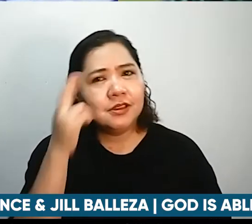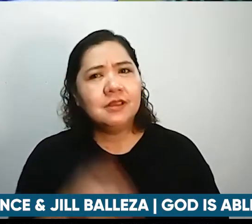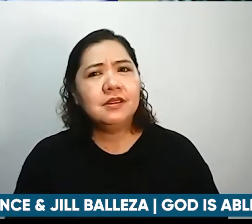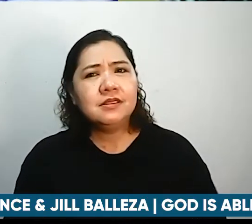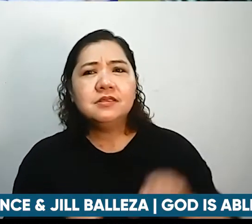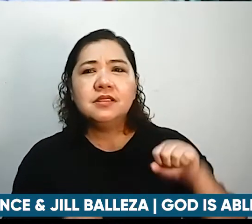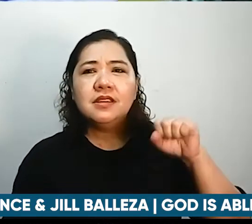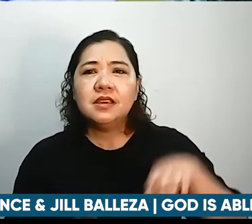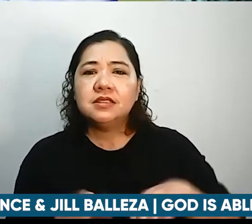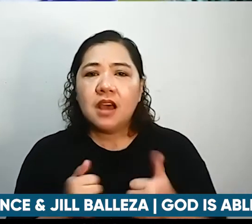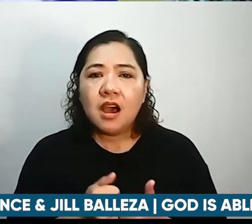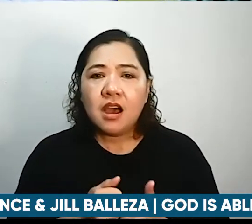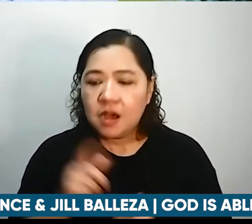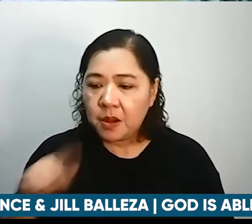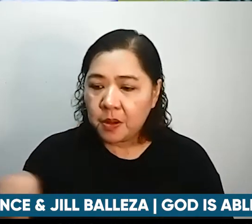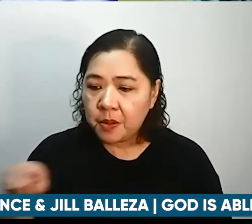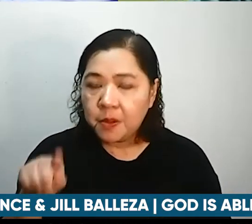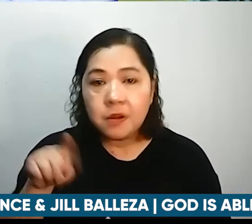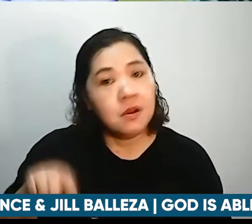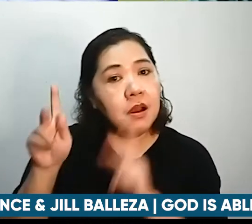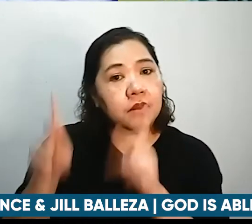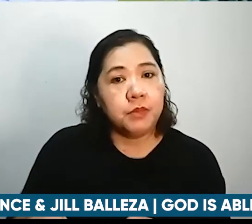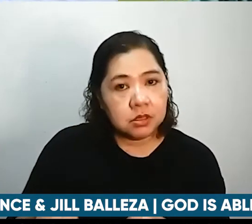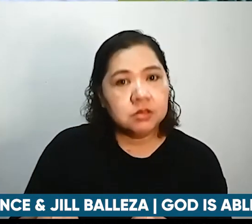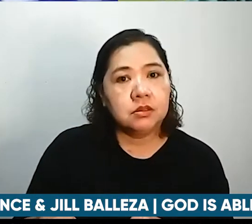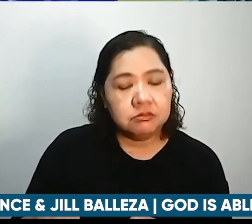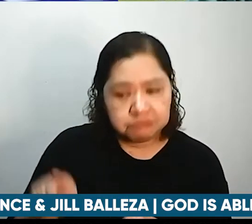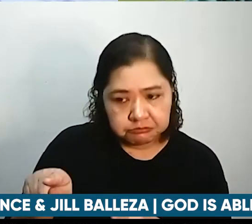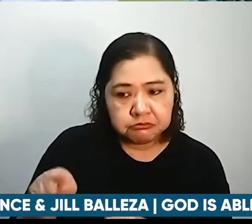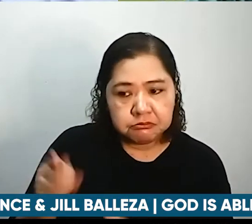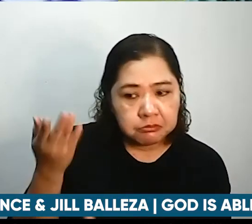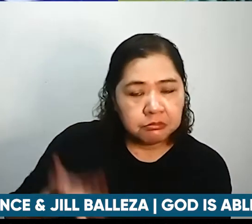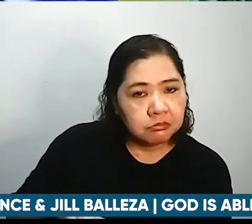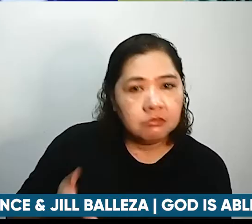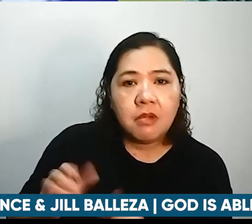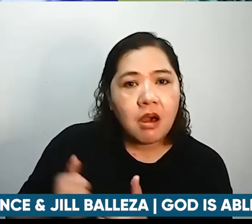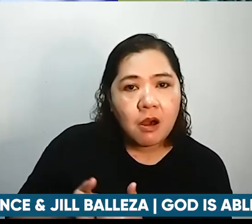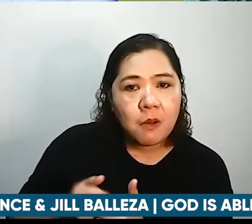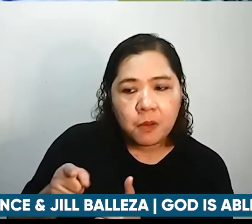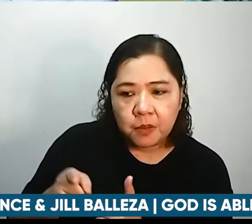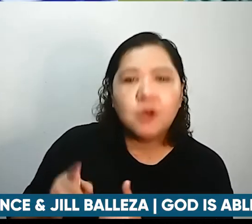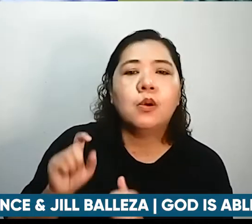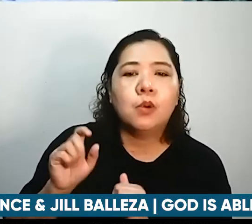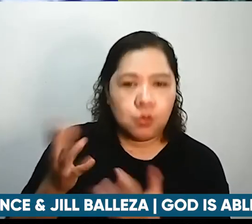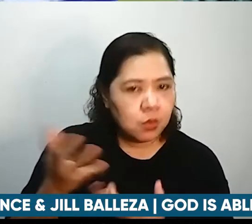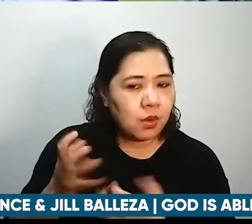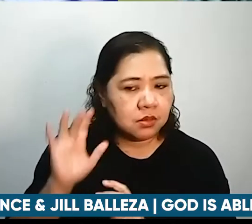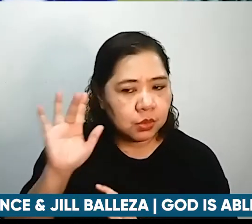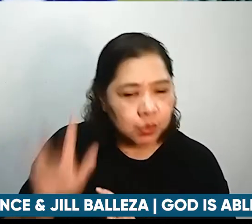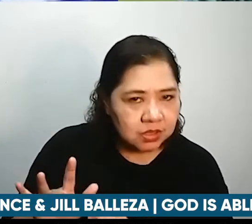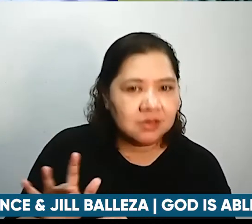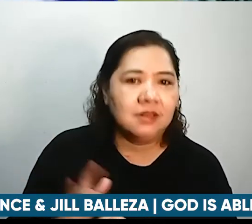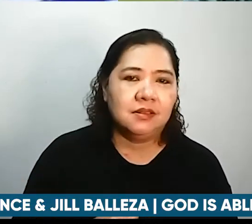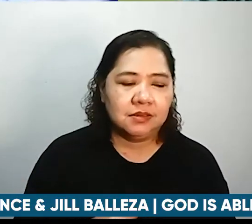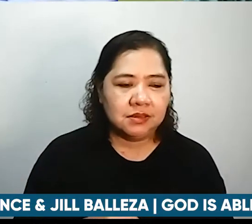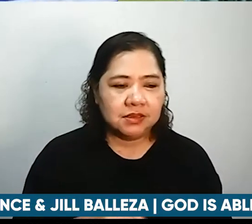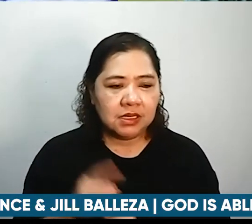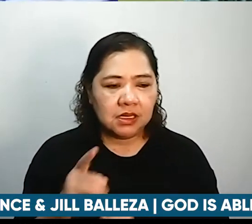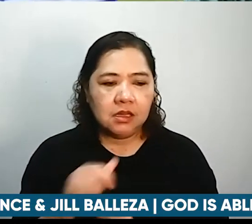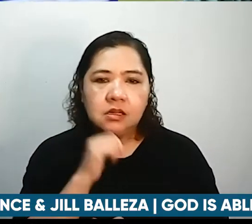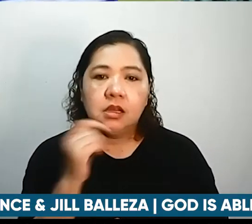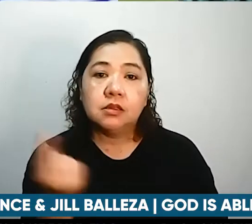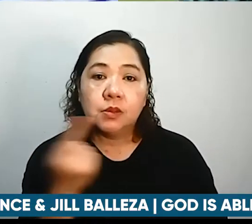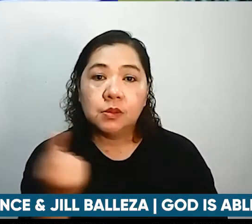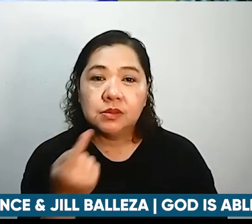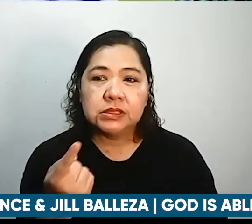kamusta na nga ba yung isang tao as a person so we want to reach out not only dun sa mga tao na may kapansanan but also dun sa